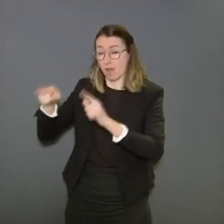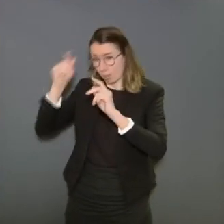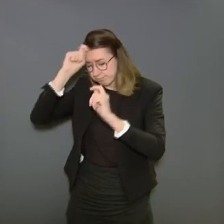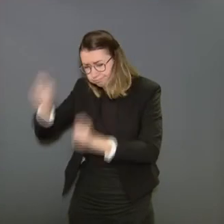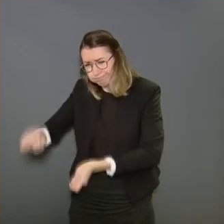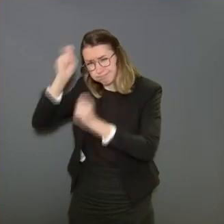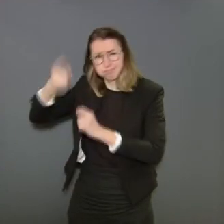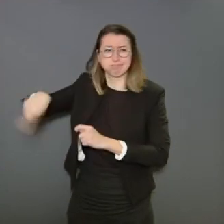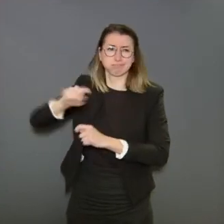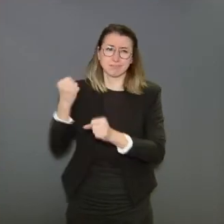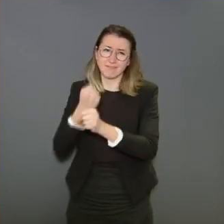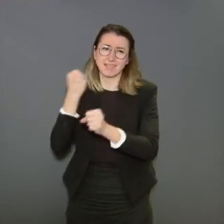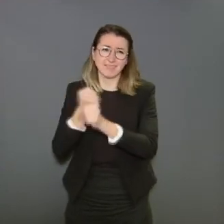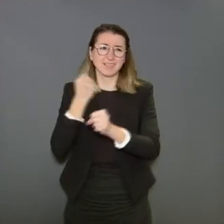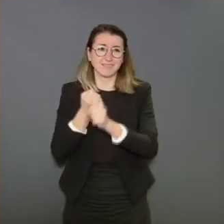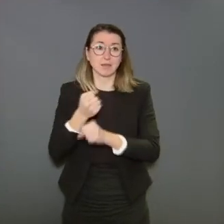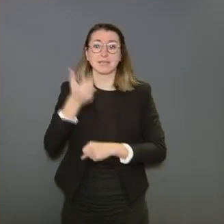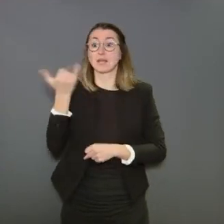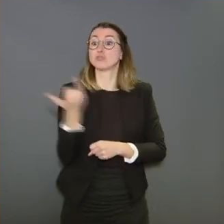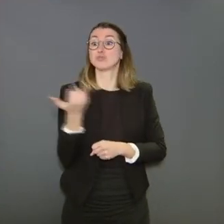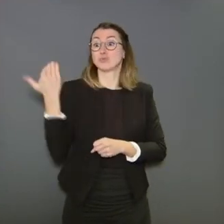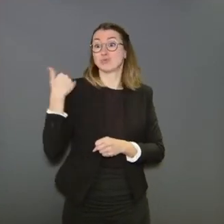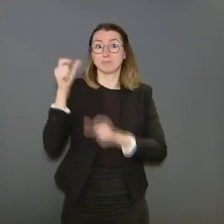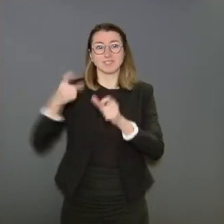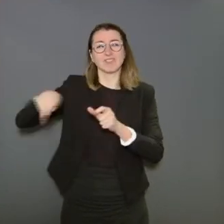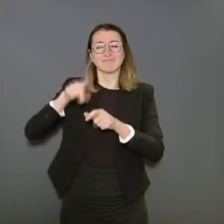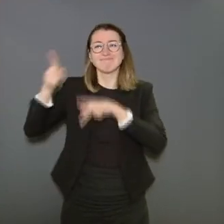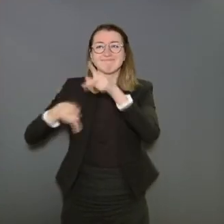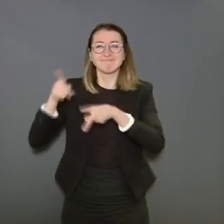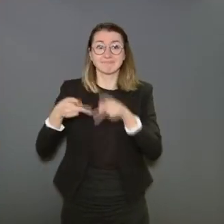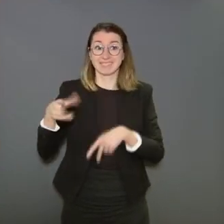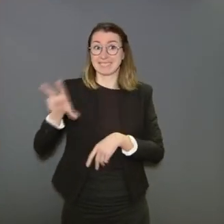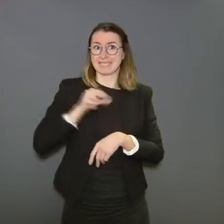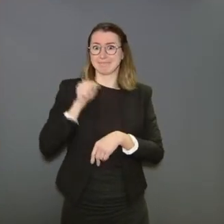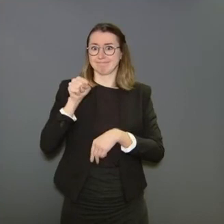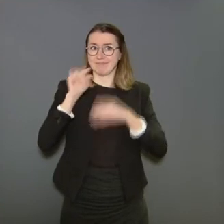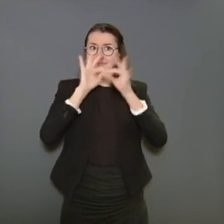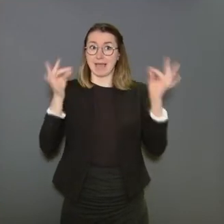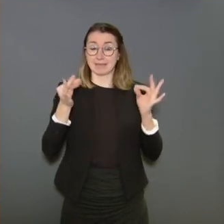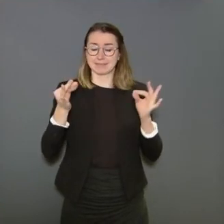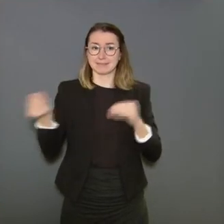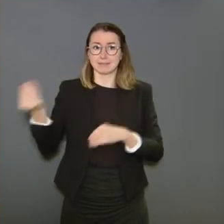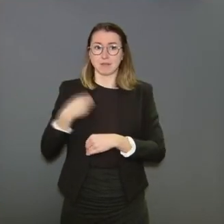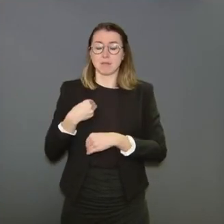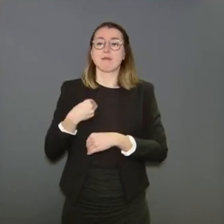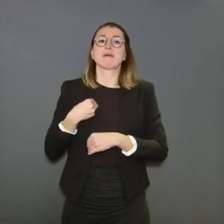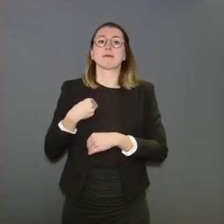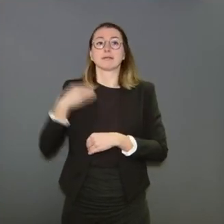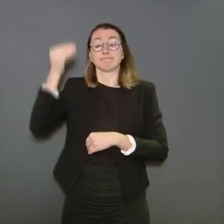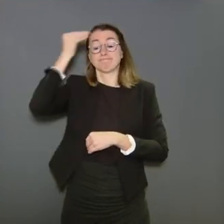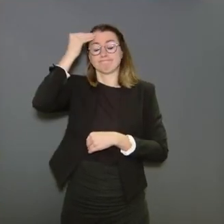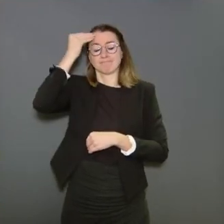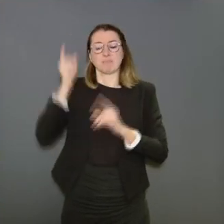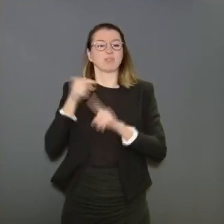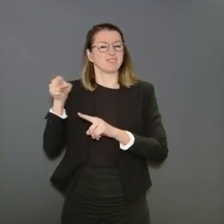Et je pense que c'est la bonne conclusion de la situation dans laquelle nous sommes et de ce qu'on demande à nous tous